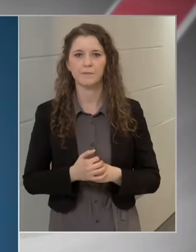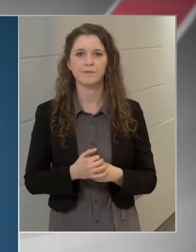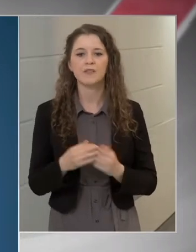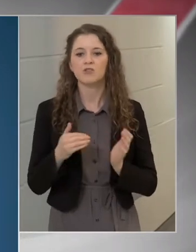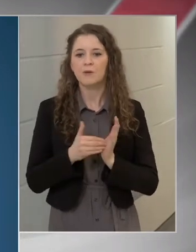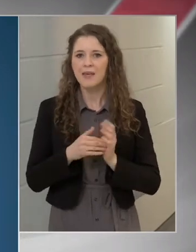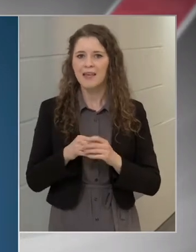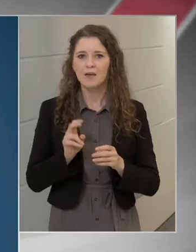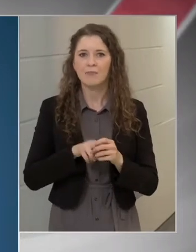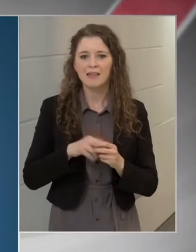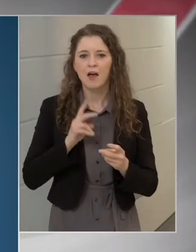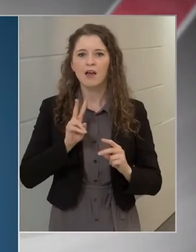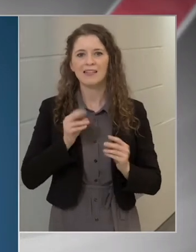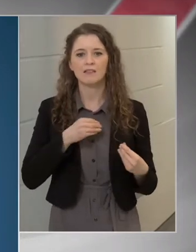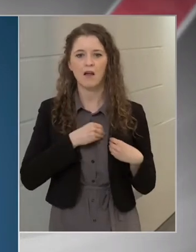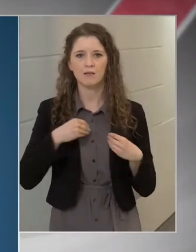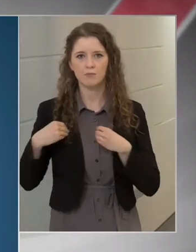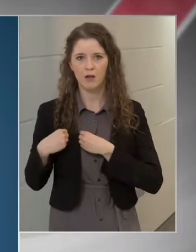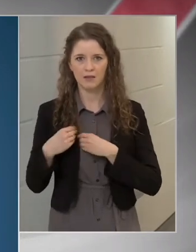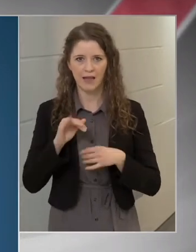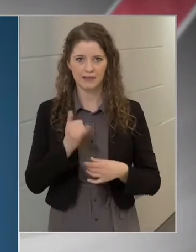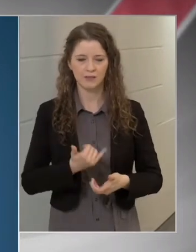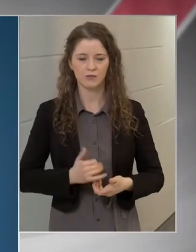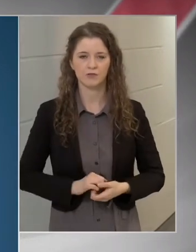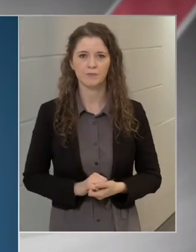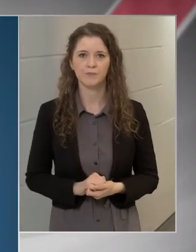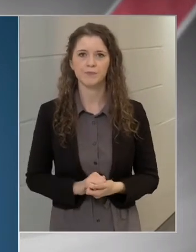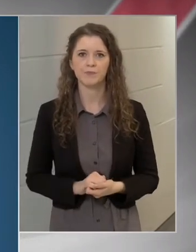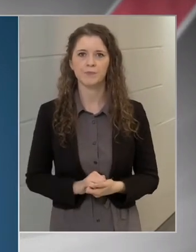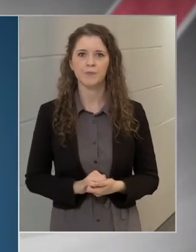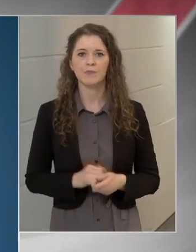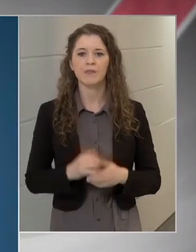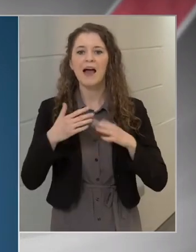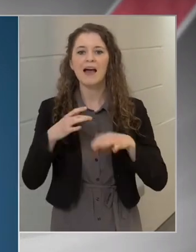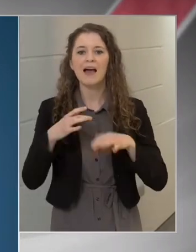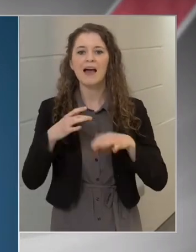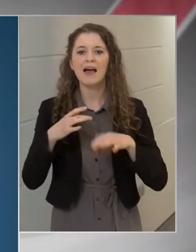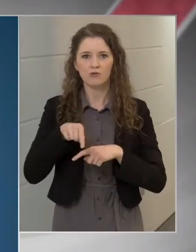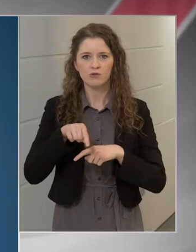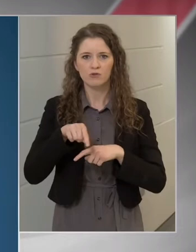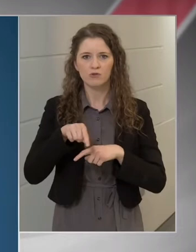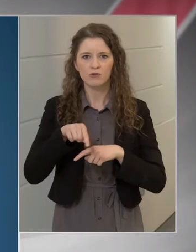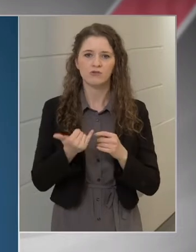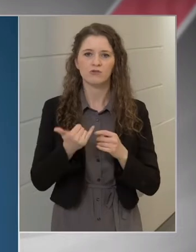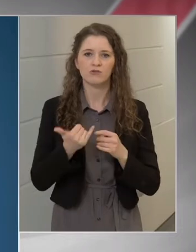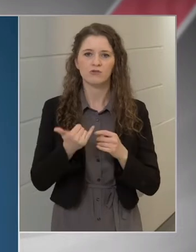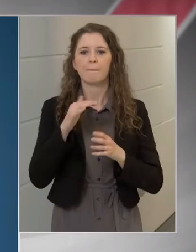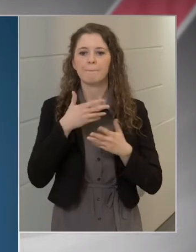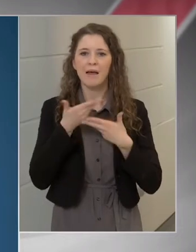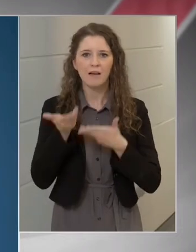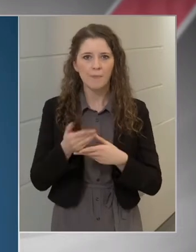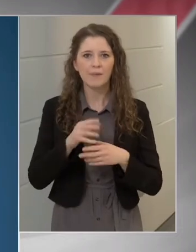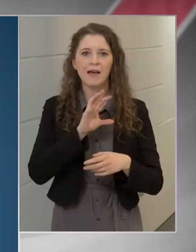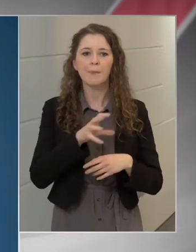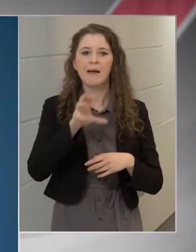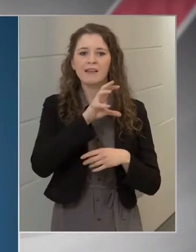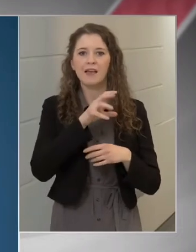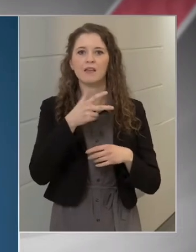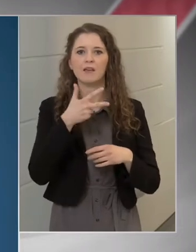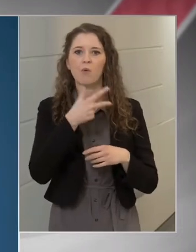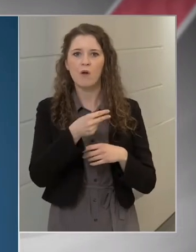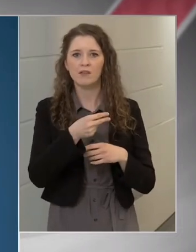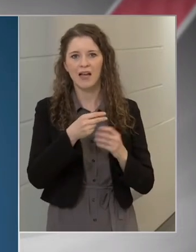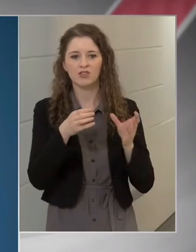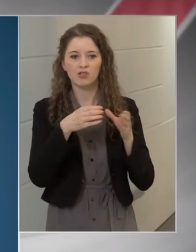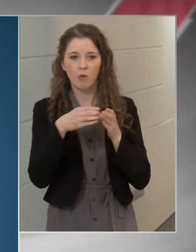soroljuk a transzplantáltakat is. A házi orvosok ezúttal is megkapják a megyei oltási munkacsoportoktól a